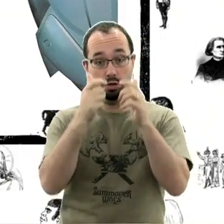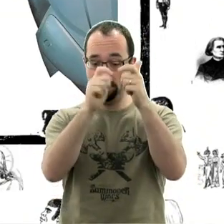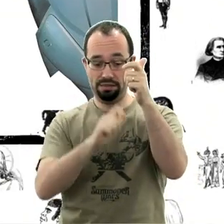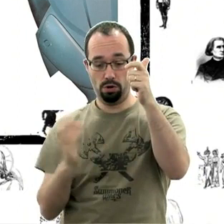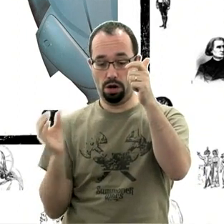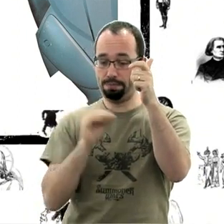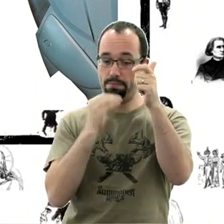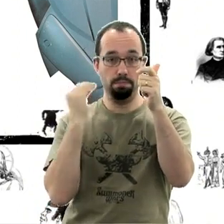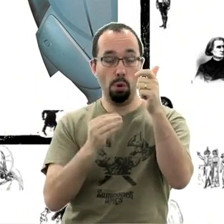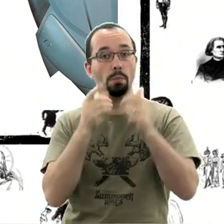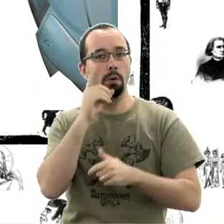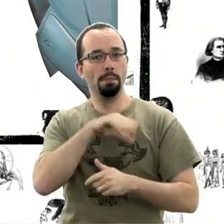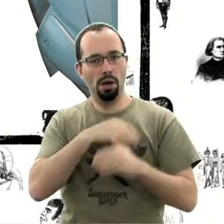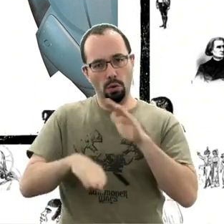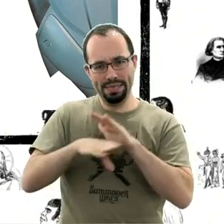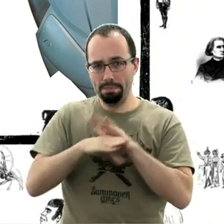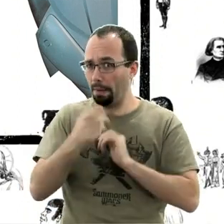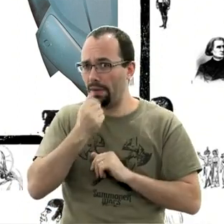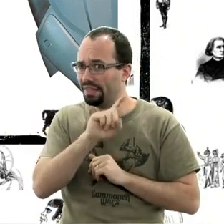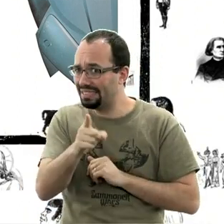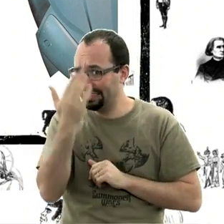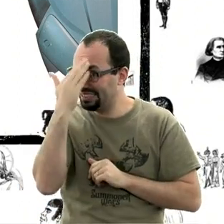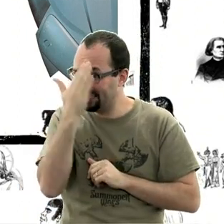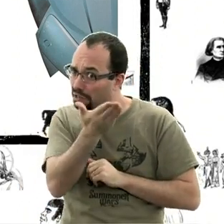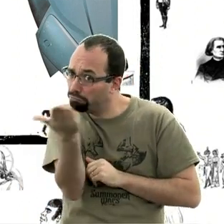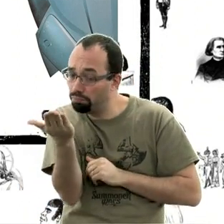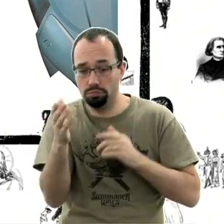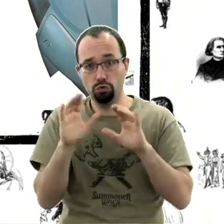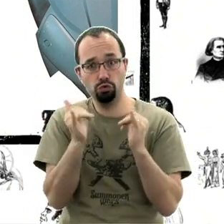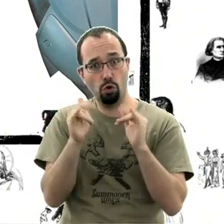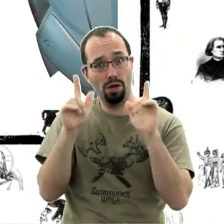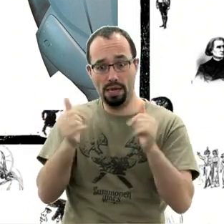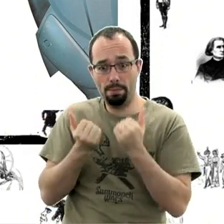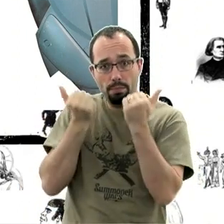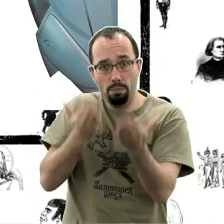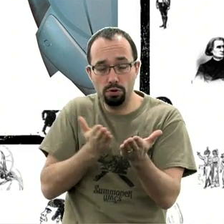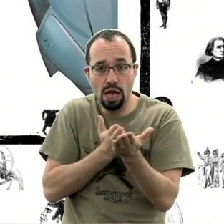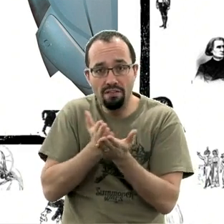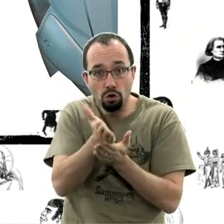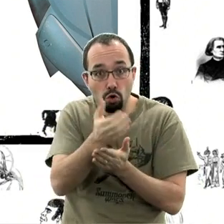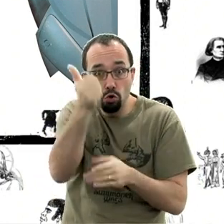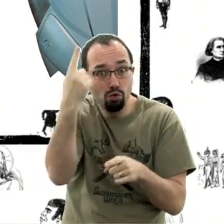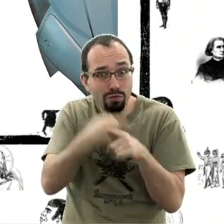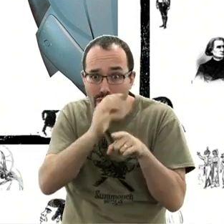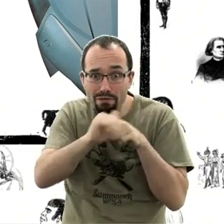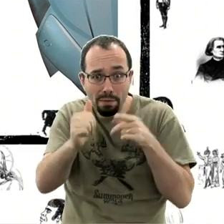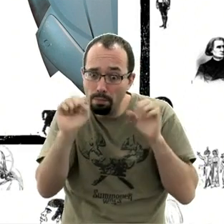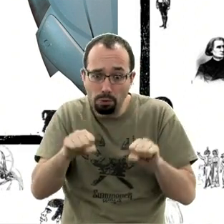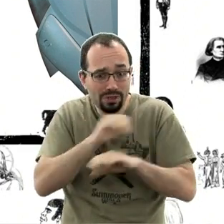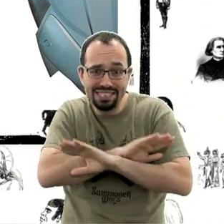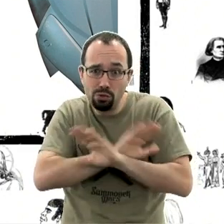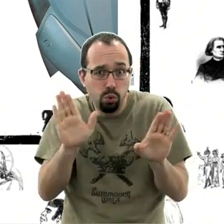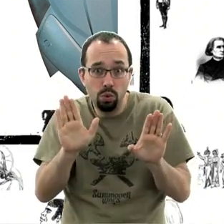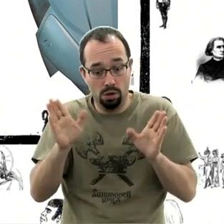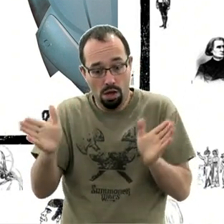C'est un jeu qui est parti sur des bases un peu délicates, puisque vous le savez, c'est un jeu qui propose une aventure à vivre une seule fois. La boîte de base qui est un peu